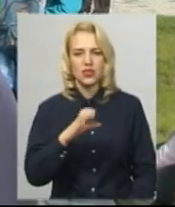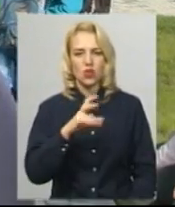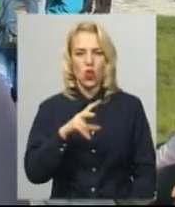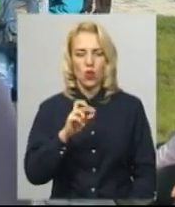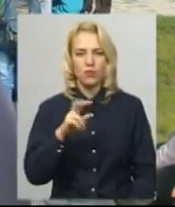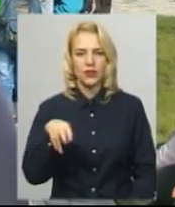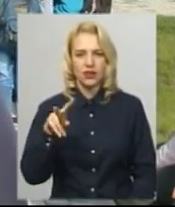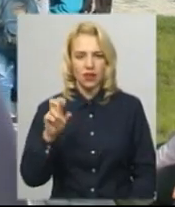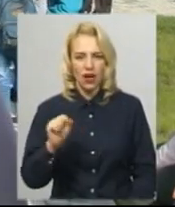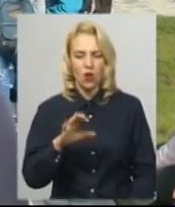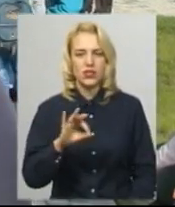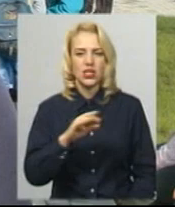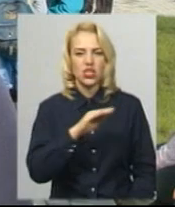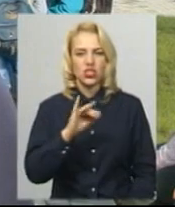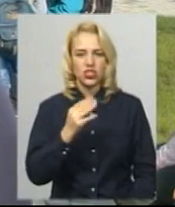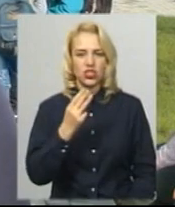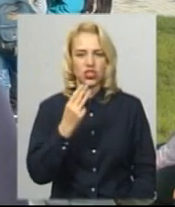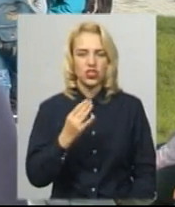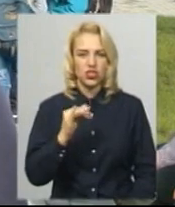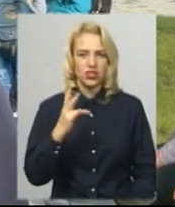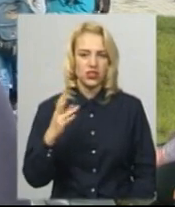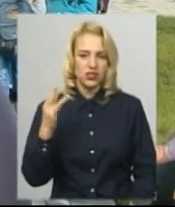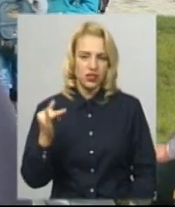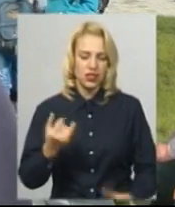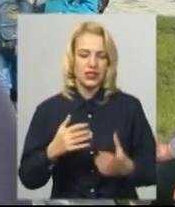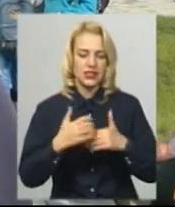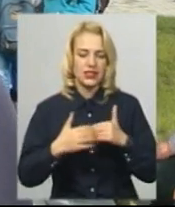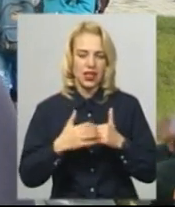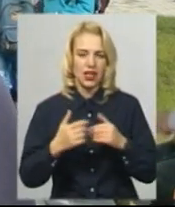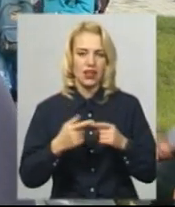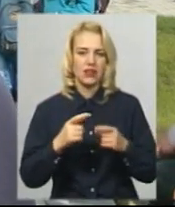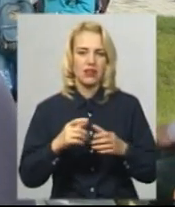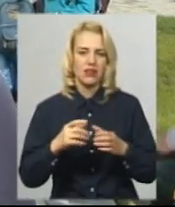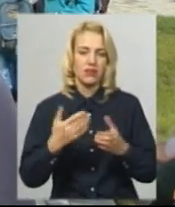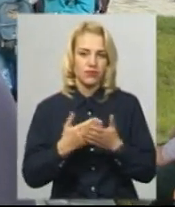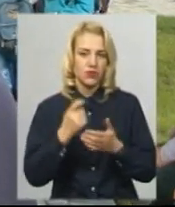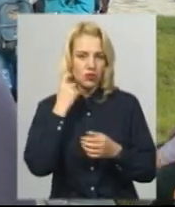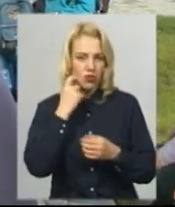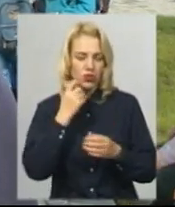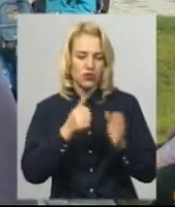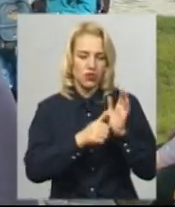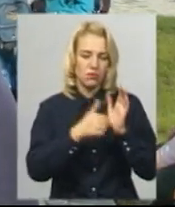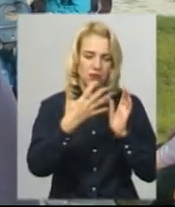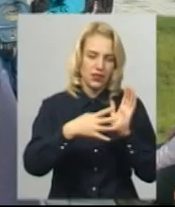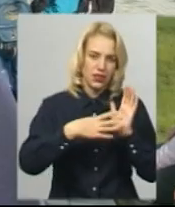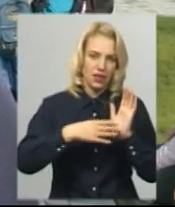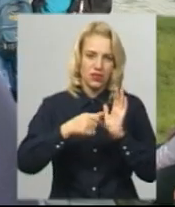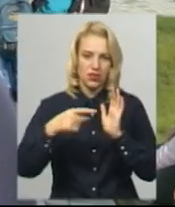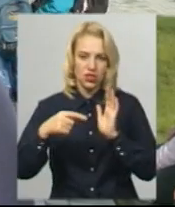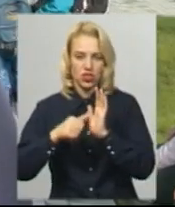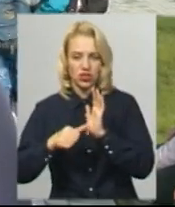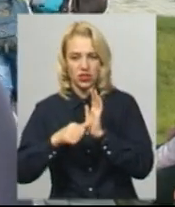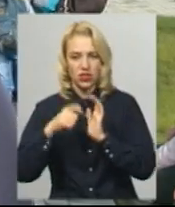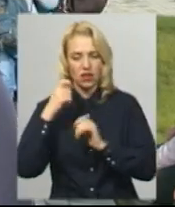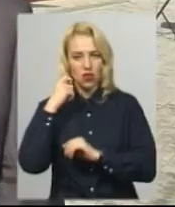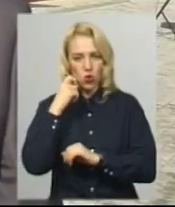Олексинецька і Жищенці. Середня вікова категорія наших сіл – 59-60 років. Це в середньому така